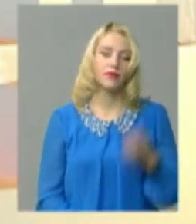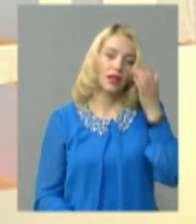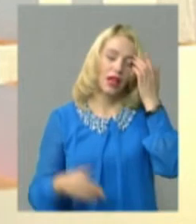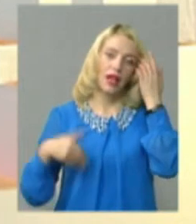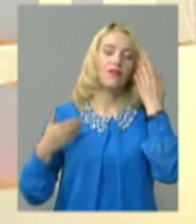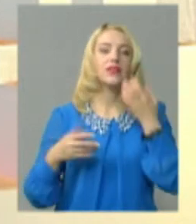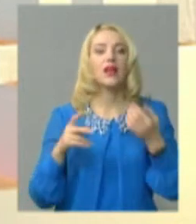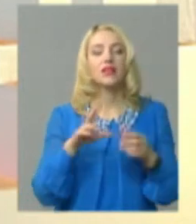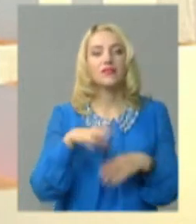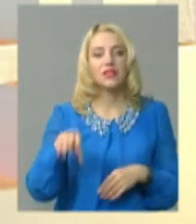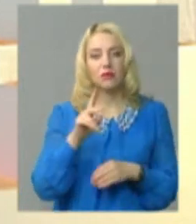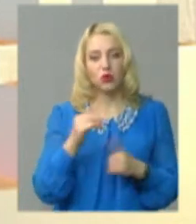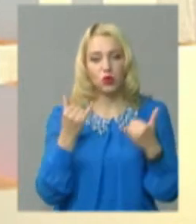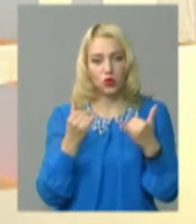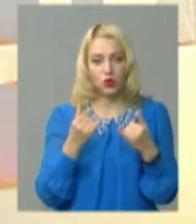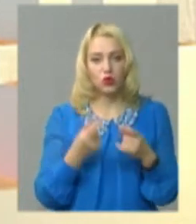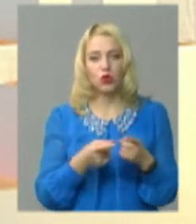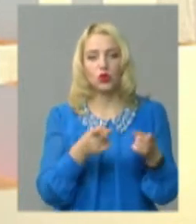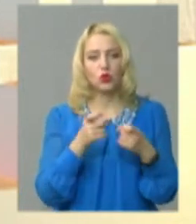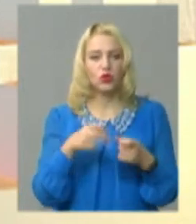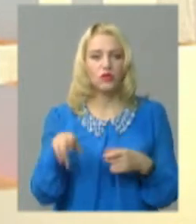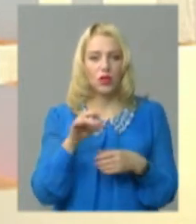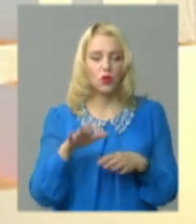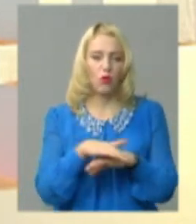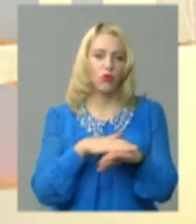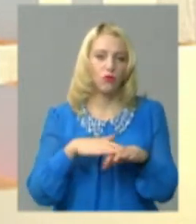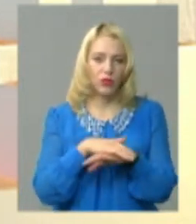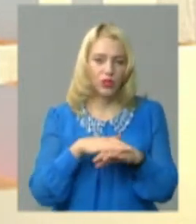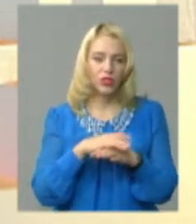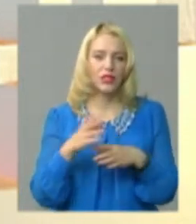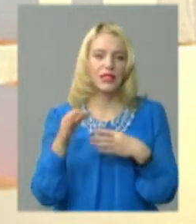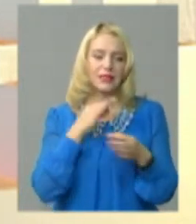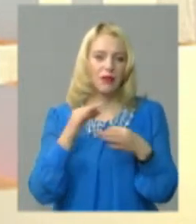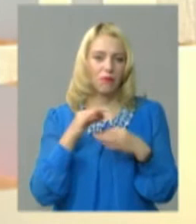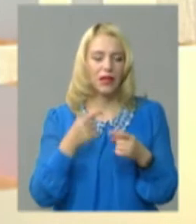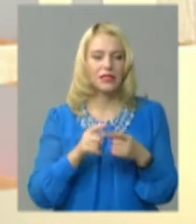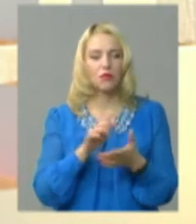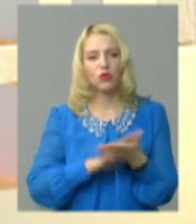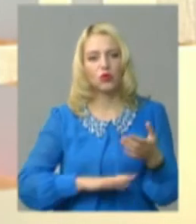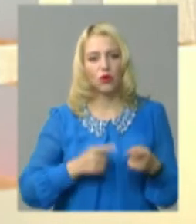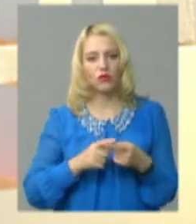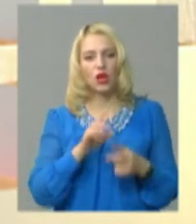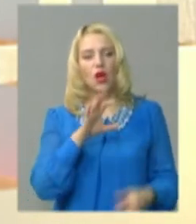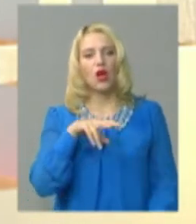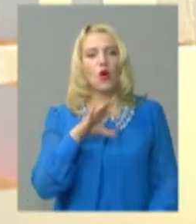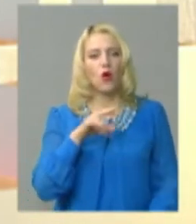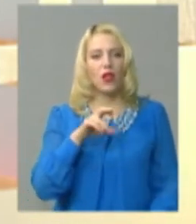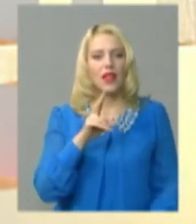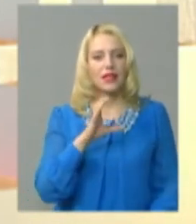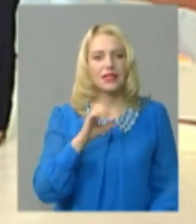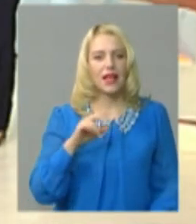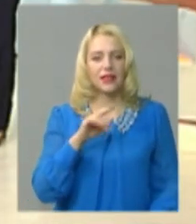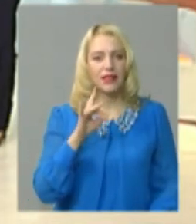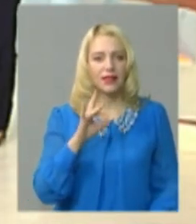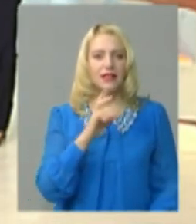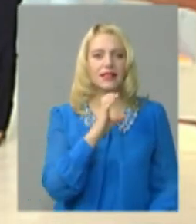Вітання всім, хто щойно долучився до публічних співбесід на ЮАП «Ділля». Продовжуємо їх наживо із Олександром Співаком. Добрий